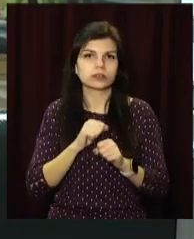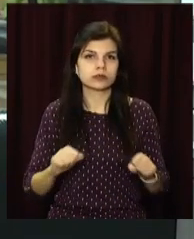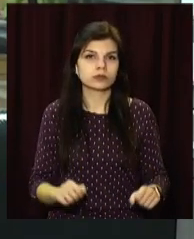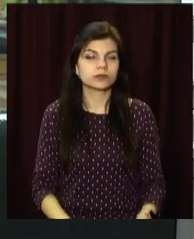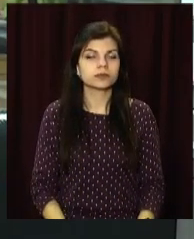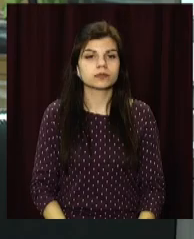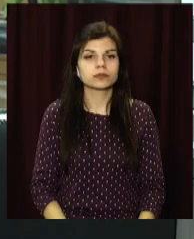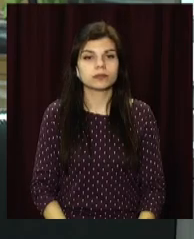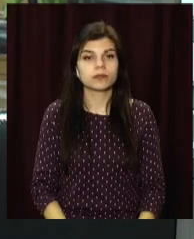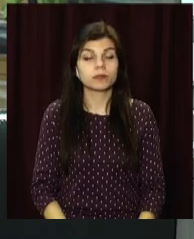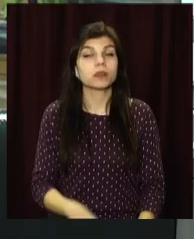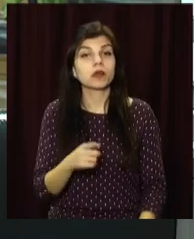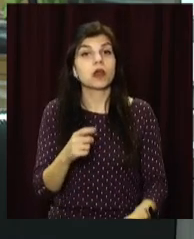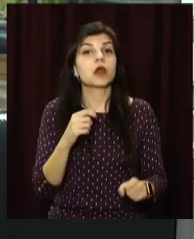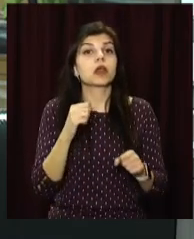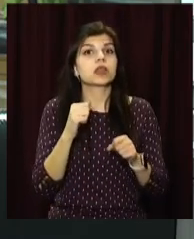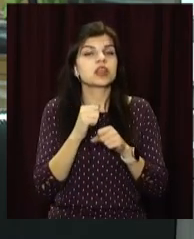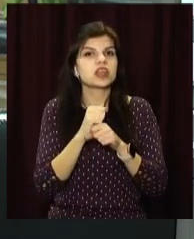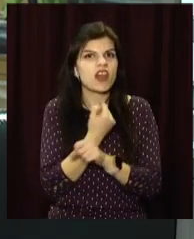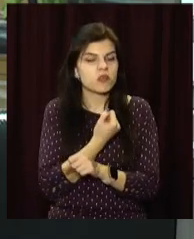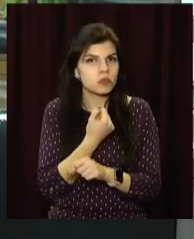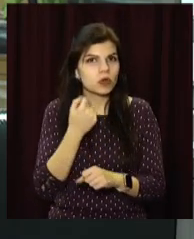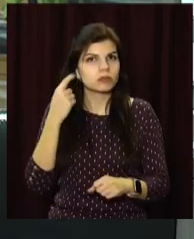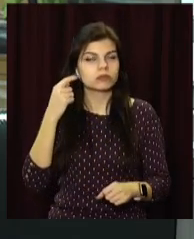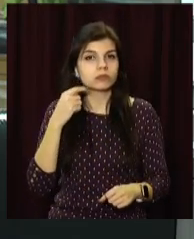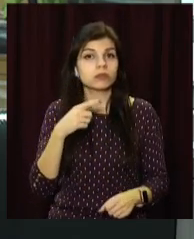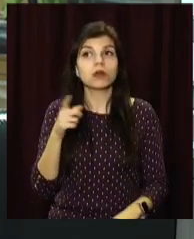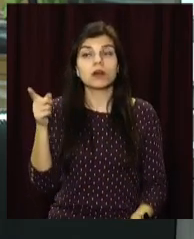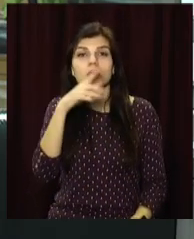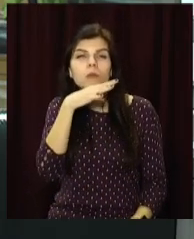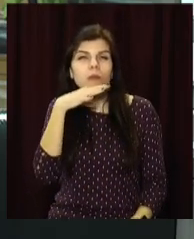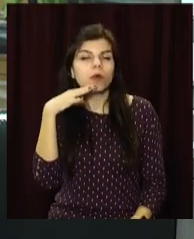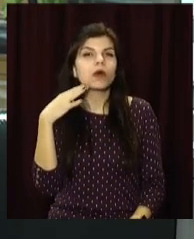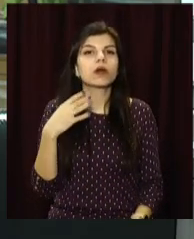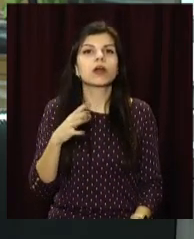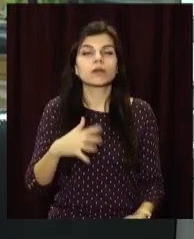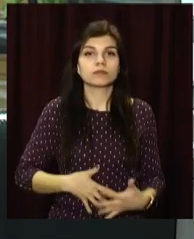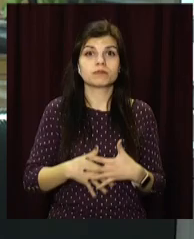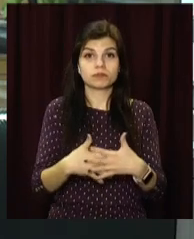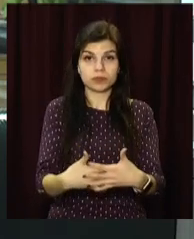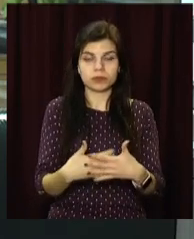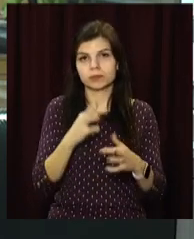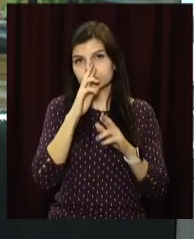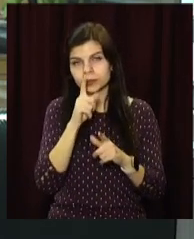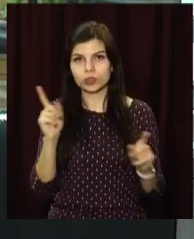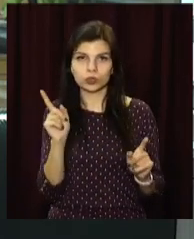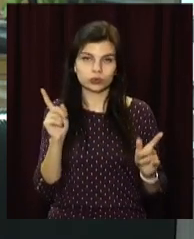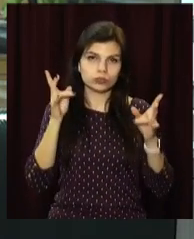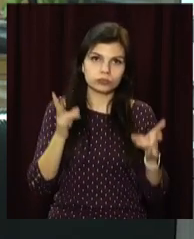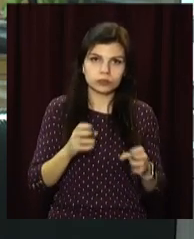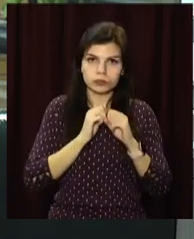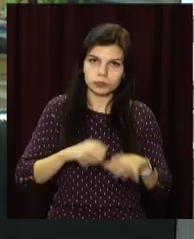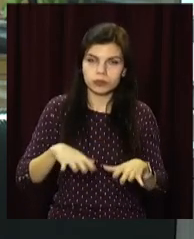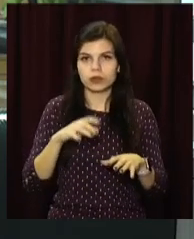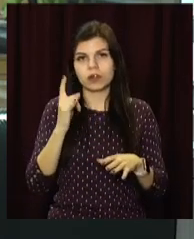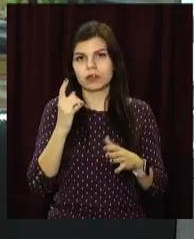Травмуючий досвід. У світі майже 20% вагітності перериваються викидним. За даними різних міжнародних досліджень, приблизно 15